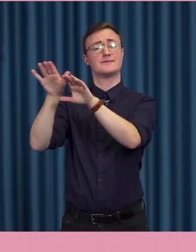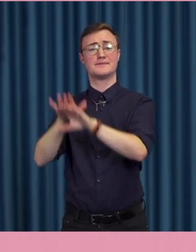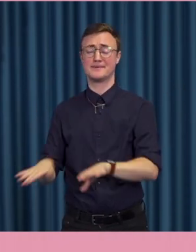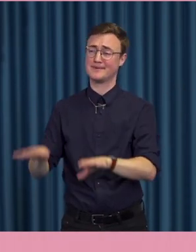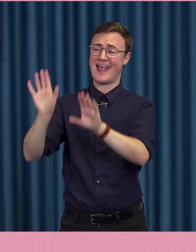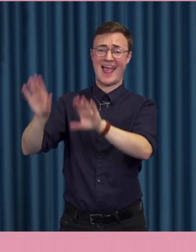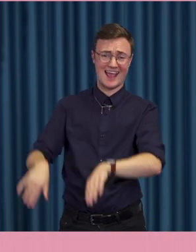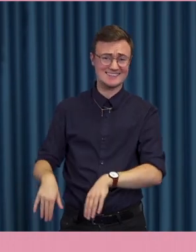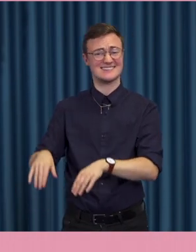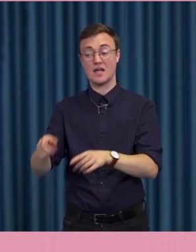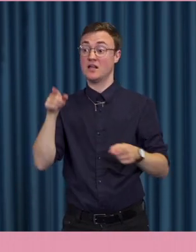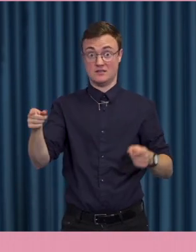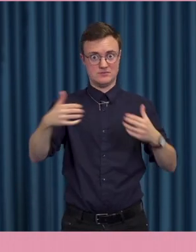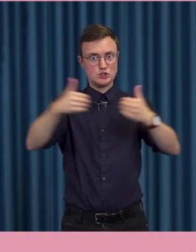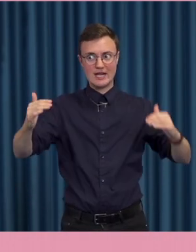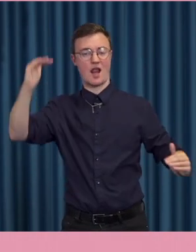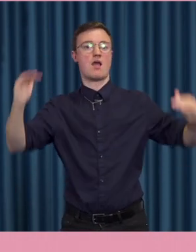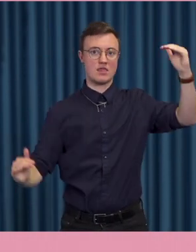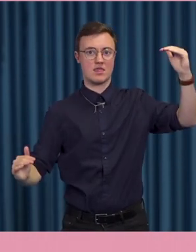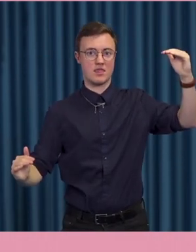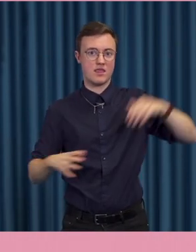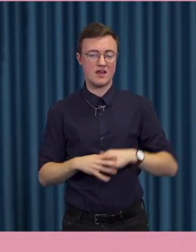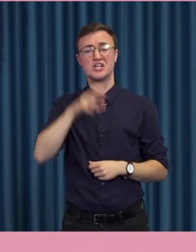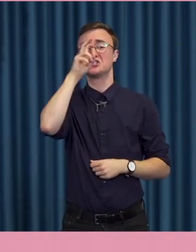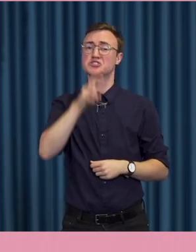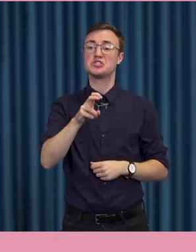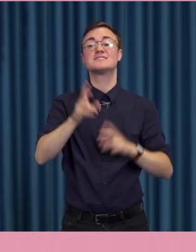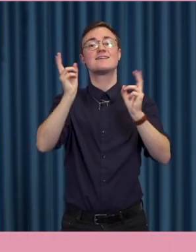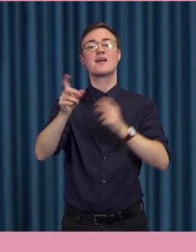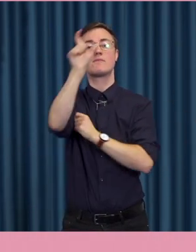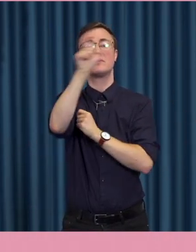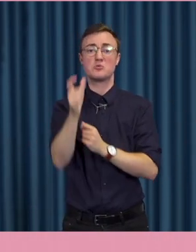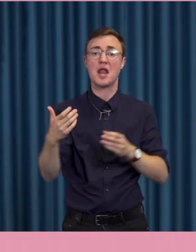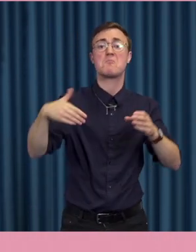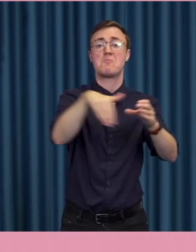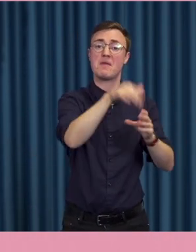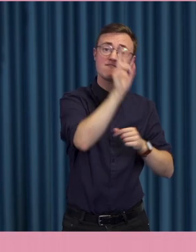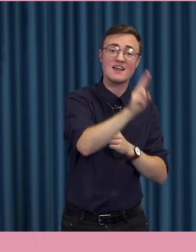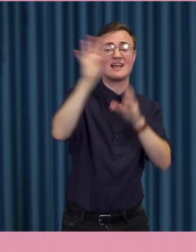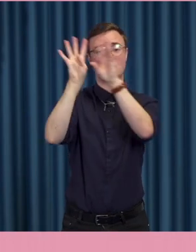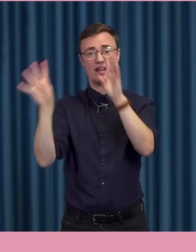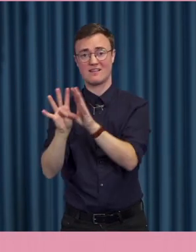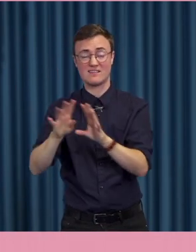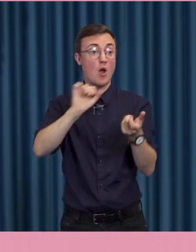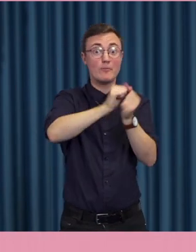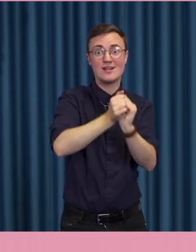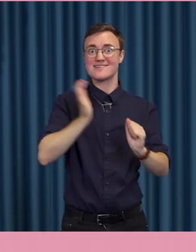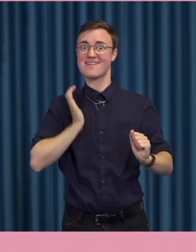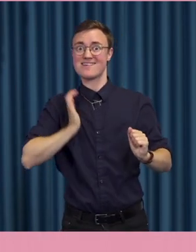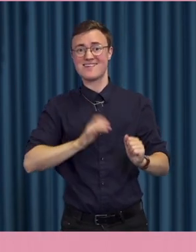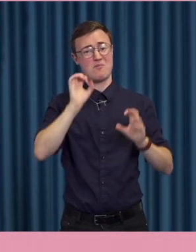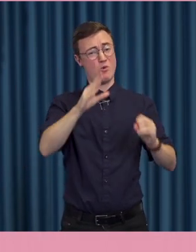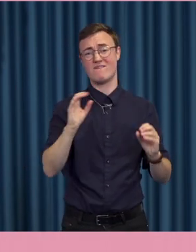är slående. I mångt och mycket verkar vara ungefär samma personer som deltar. Det politiska engagemanget påverkas inte på något entydigt sätt.